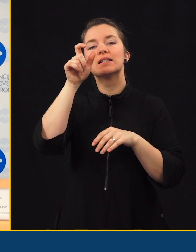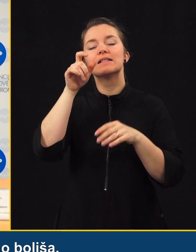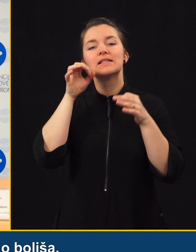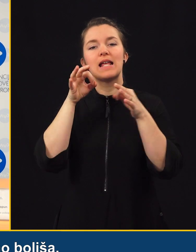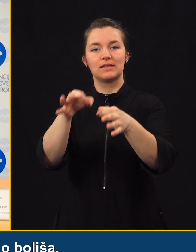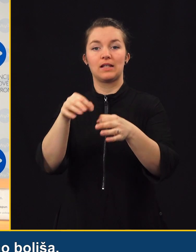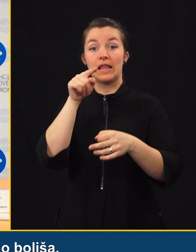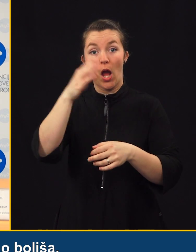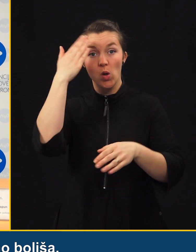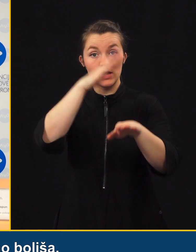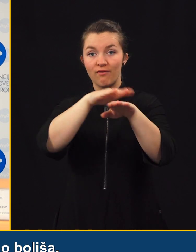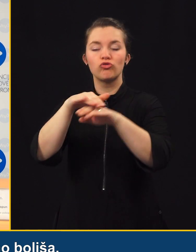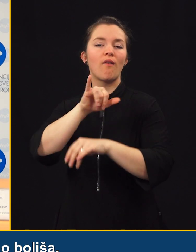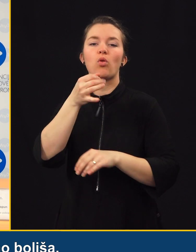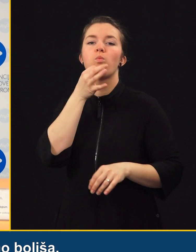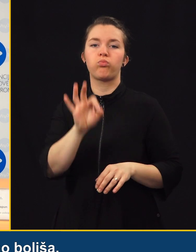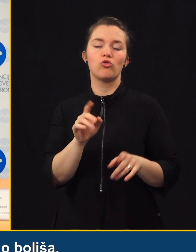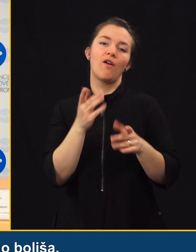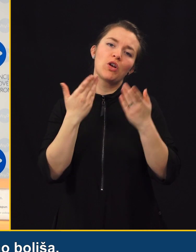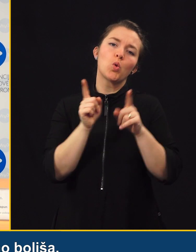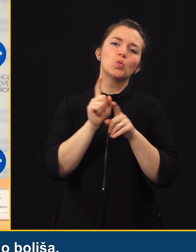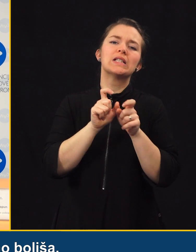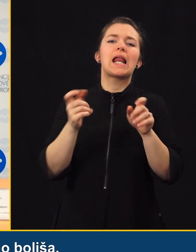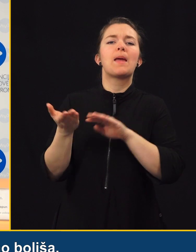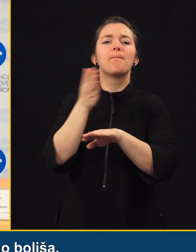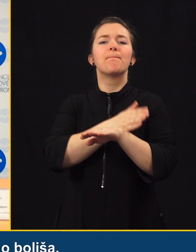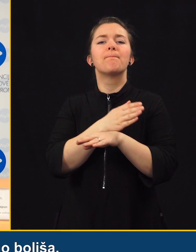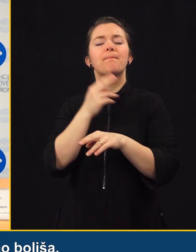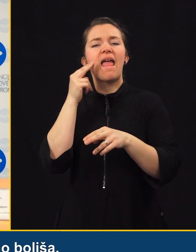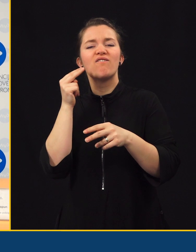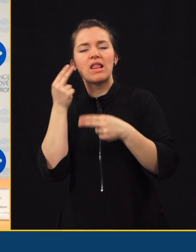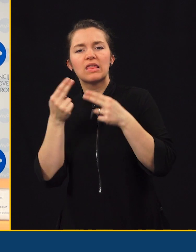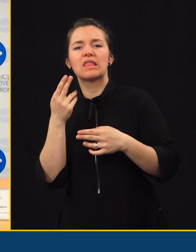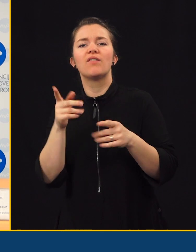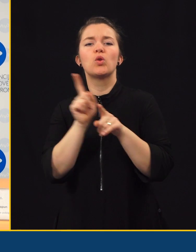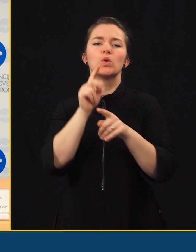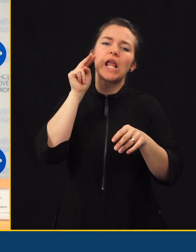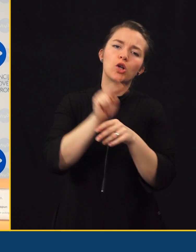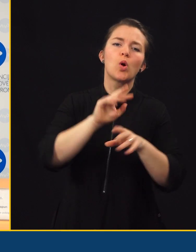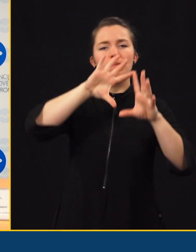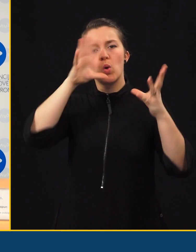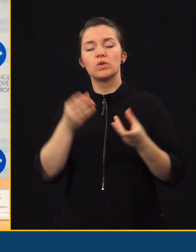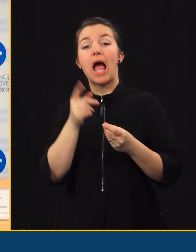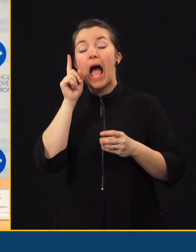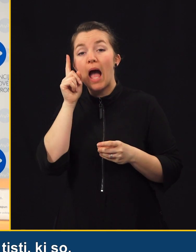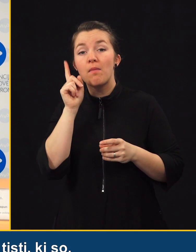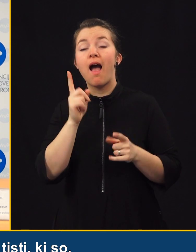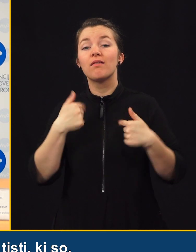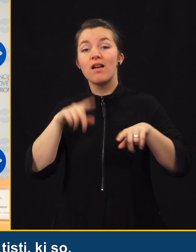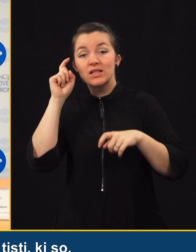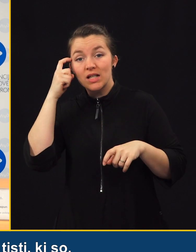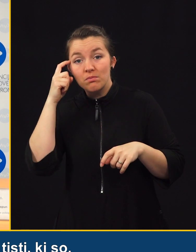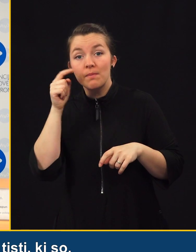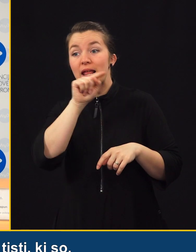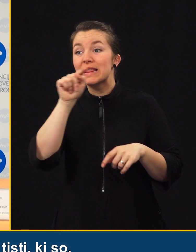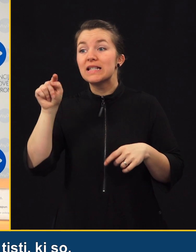Ta ozaveščenost je vedno boljša. Verjetno tudi zaradi preventive, dori prepričane ljudi, tudi nadzora in vsega drugega. Ampak to, kar nas pa